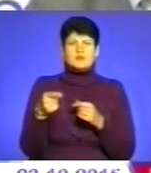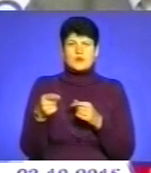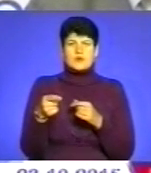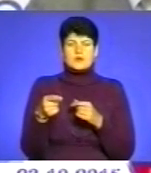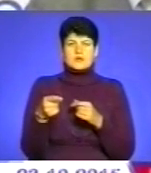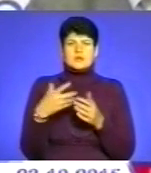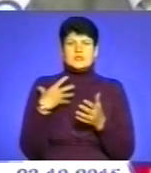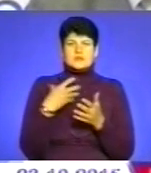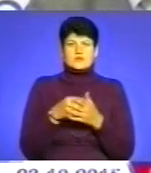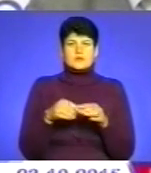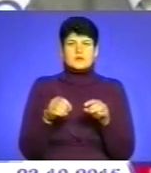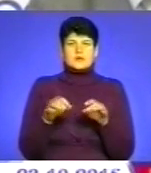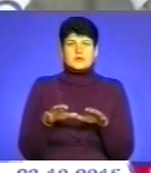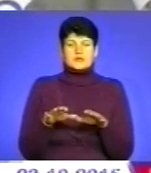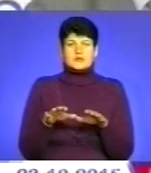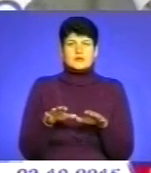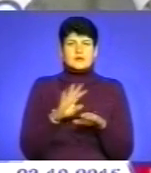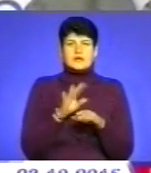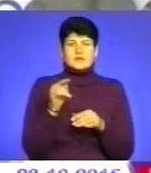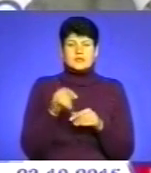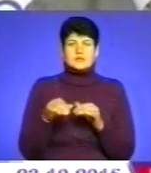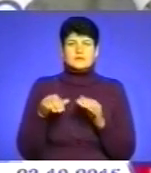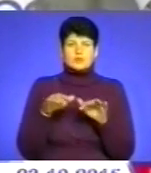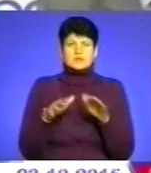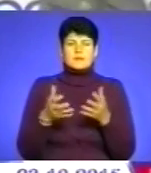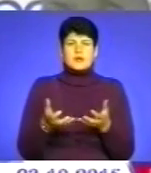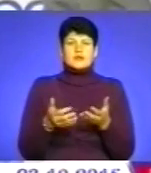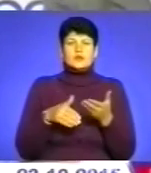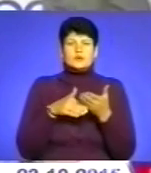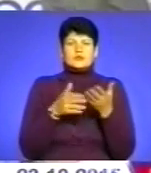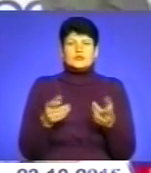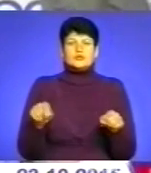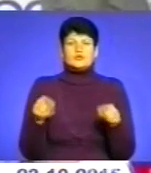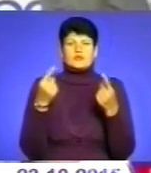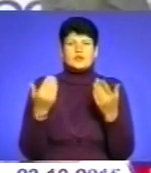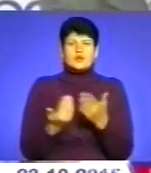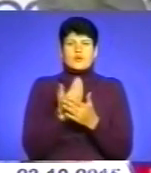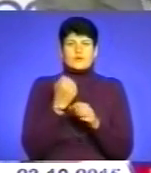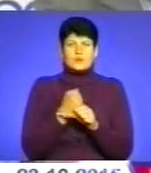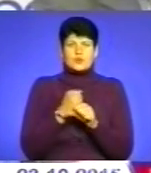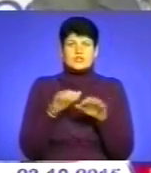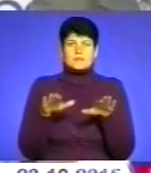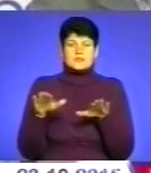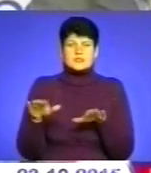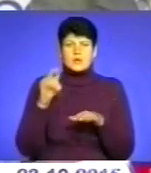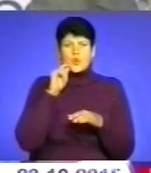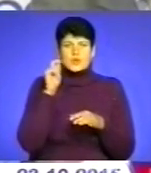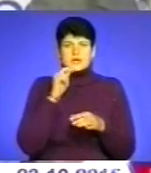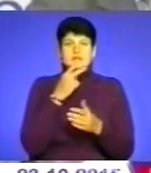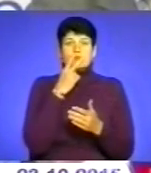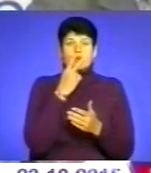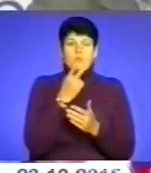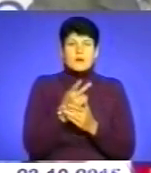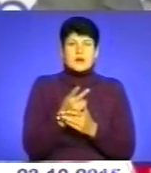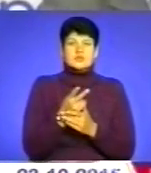зі своїми рішами. Не в такий спосіб допоможуть Україні. Створити нові робочі місця. Українці побачать,